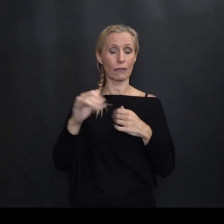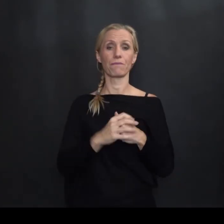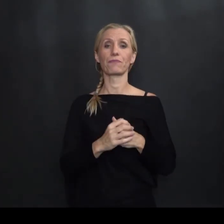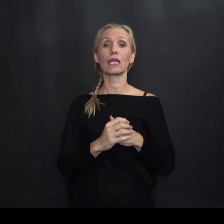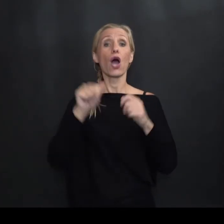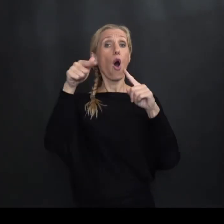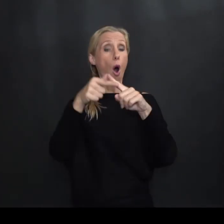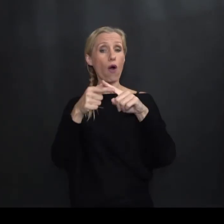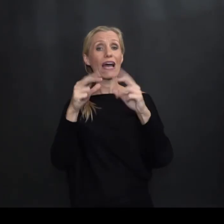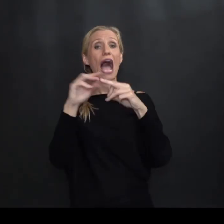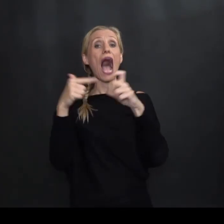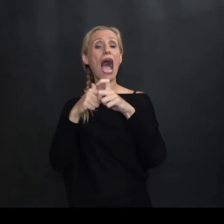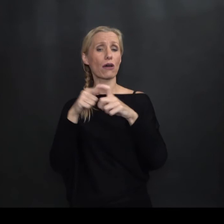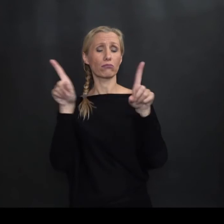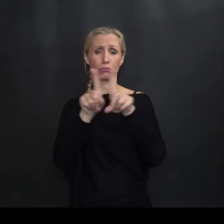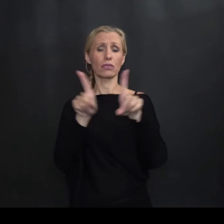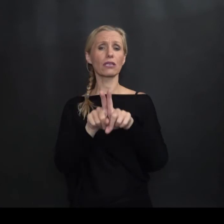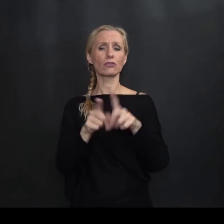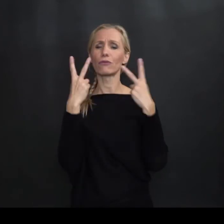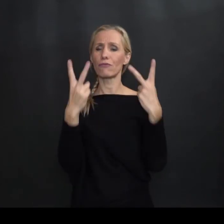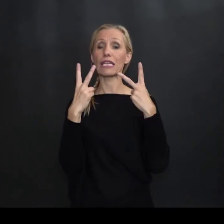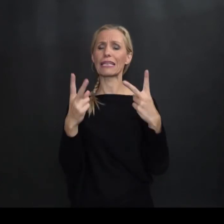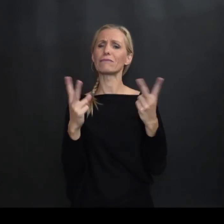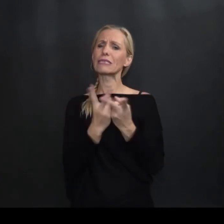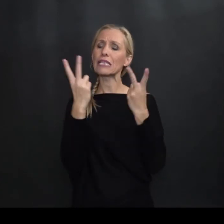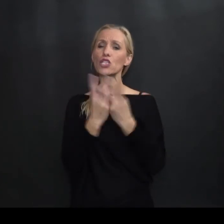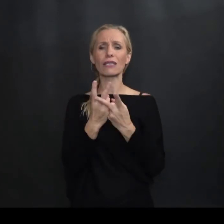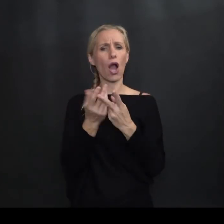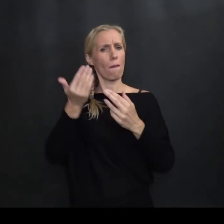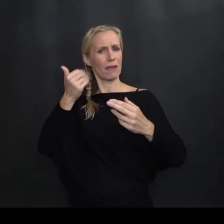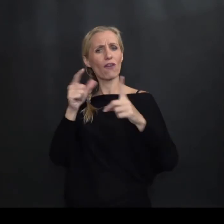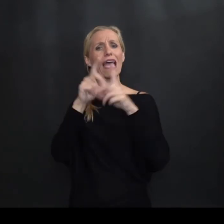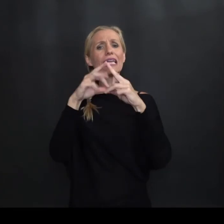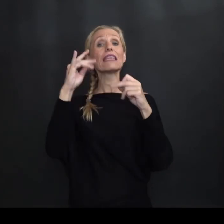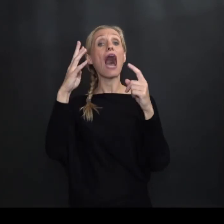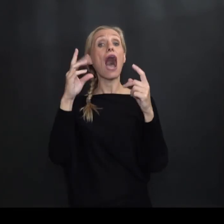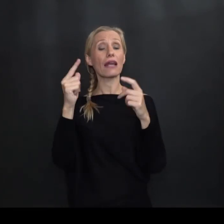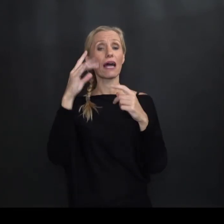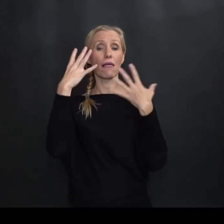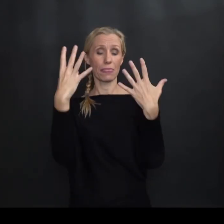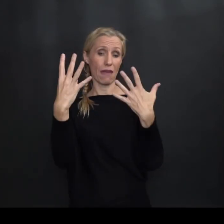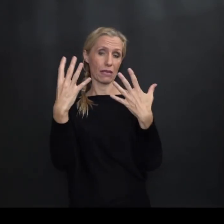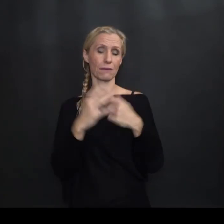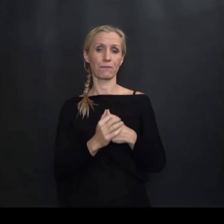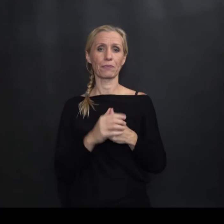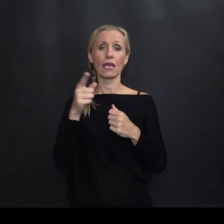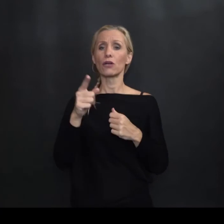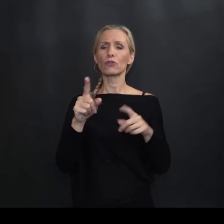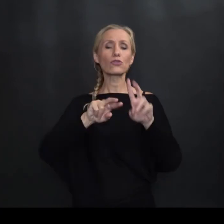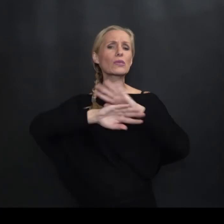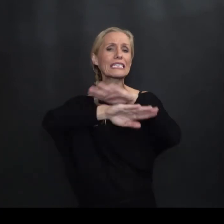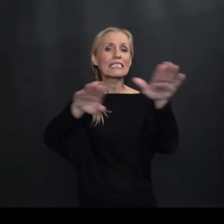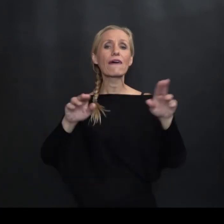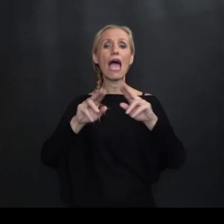Ovaj Aero 3 Isto vrlo vrijedan Prototip Dar 9 Dakle To su sve Klipni avioni